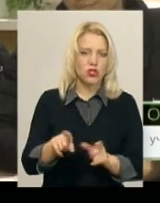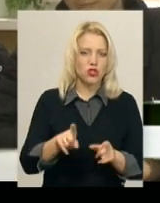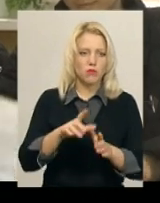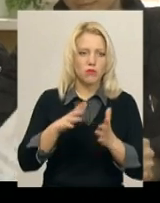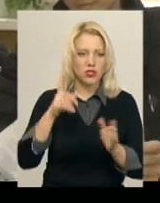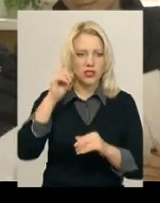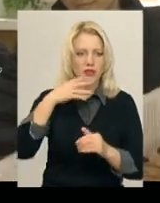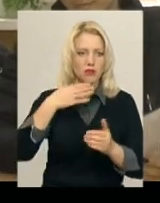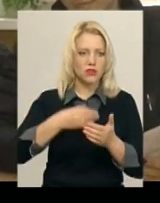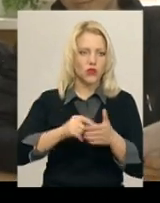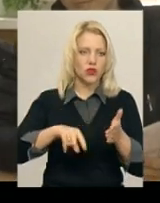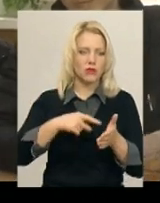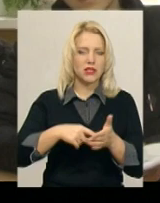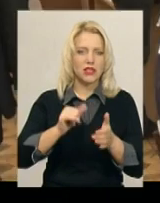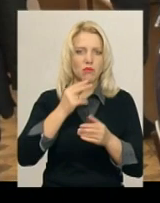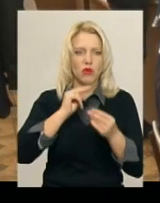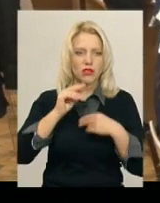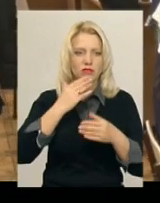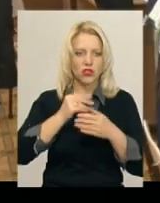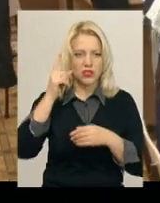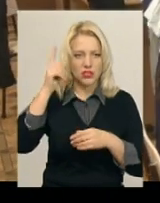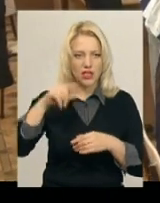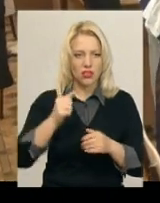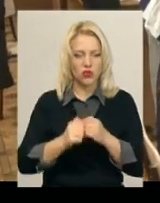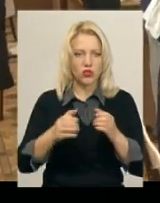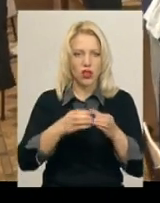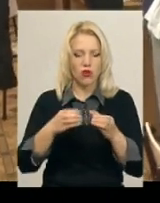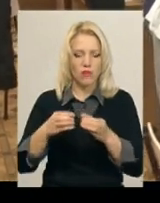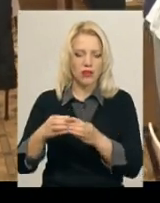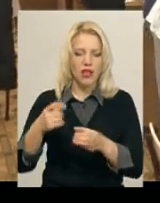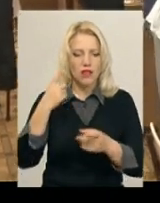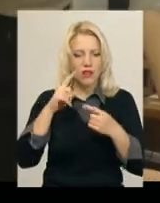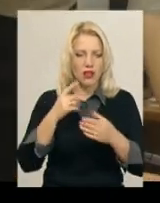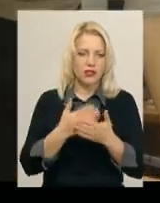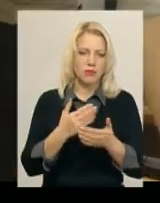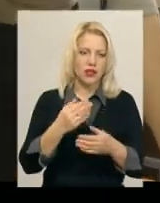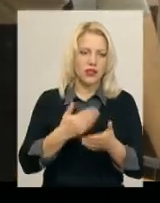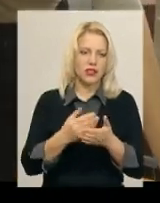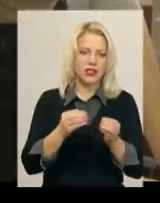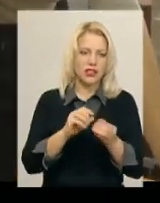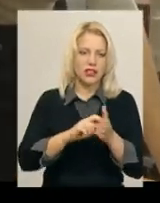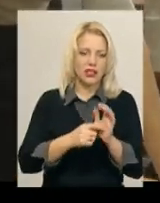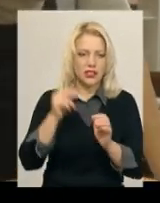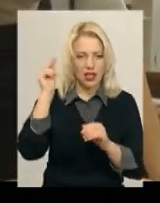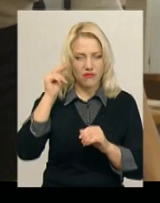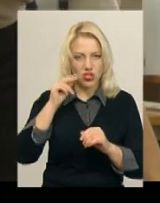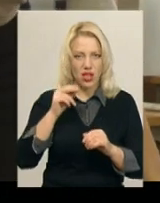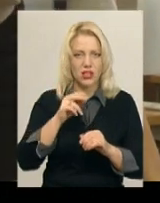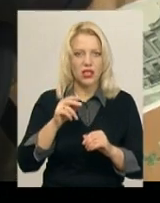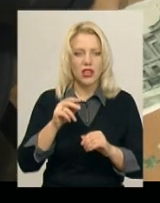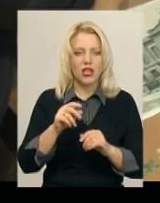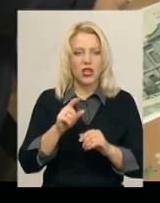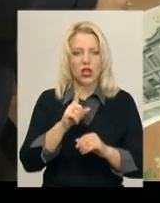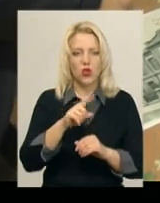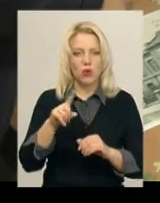своє місто і покращити свої знання. Кожна команда вигадала собі назву. Наприклад, учениця 10-го класу навчально-виховного комплексу